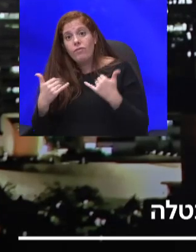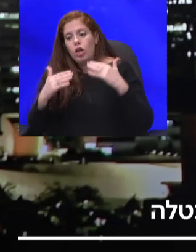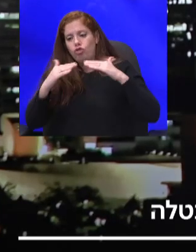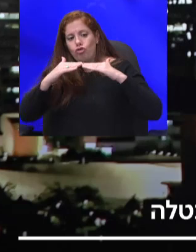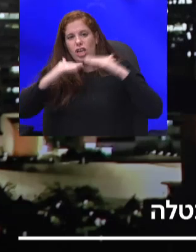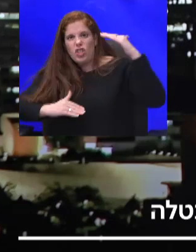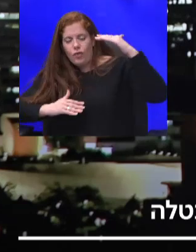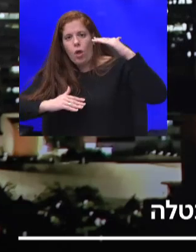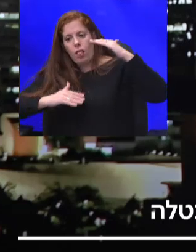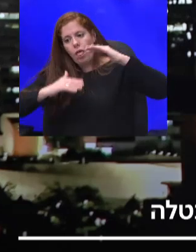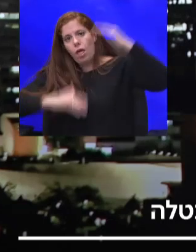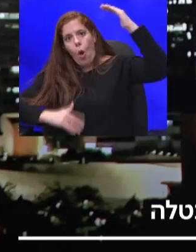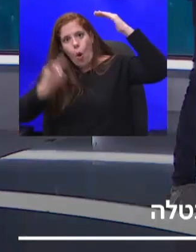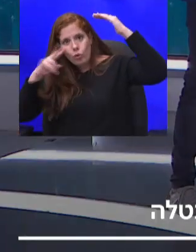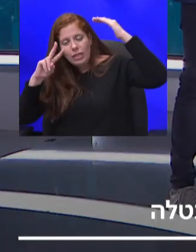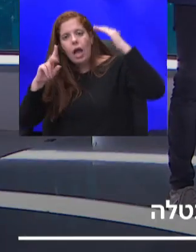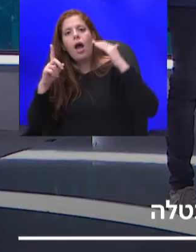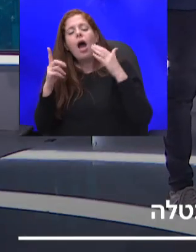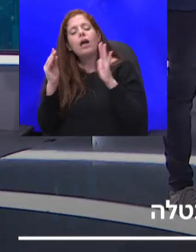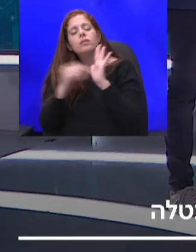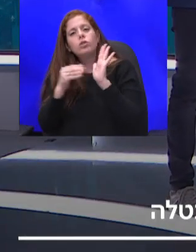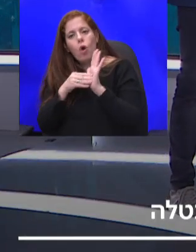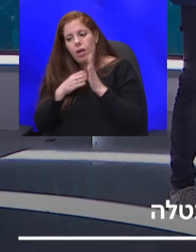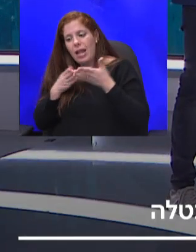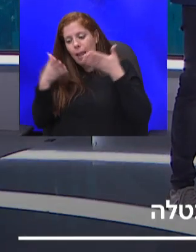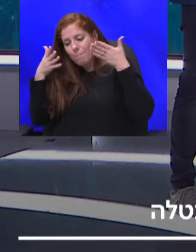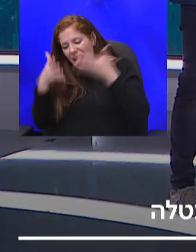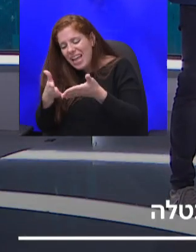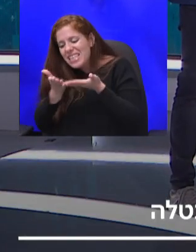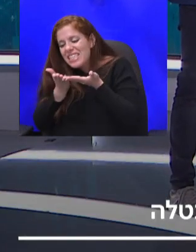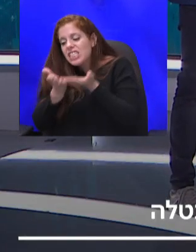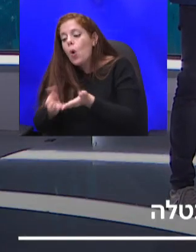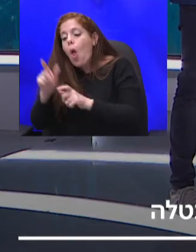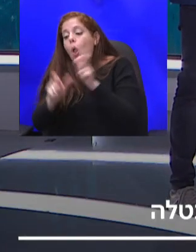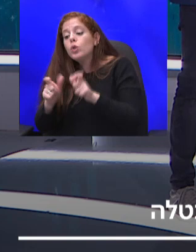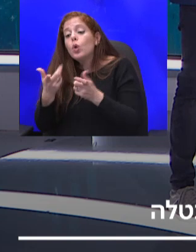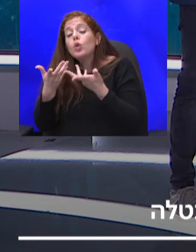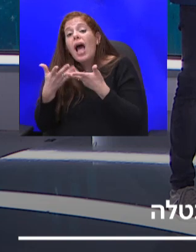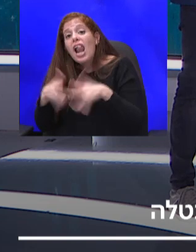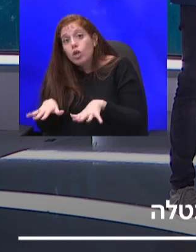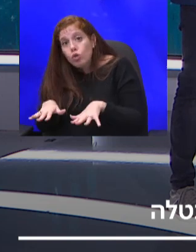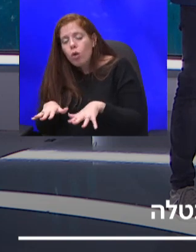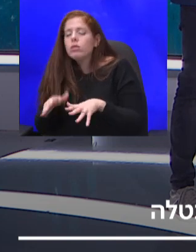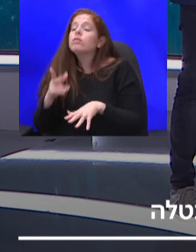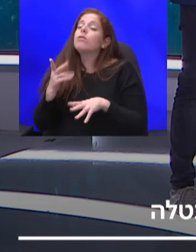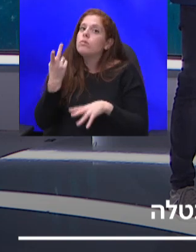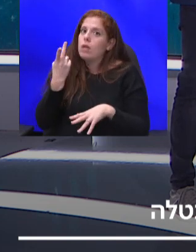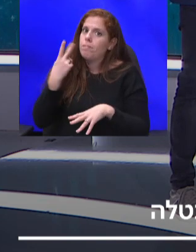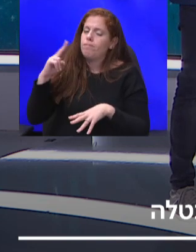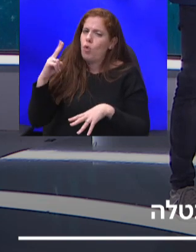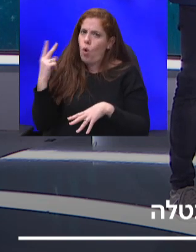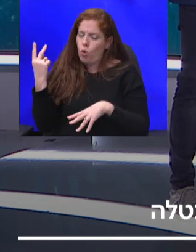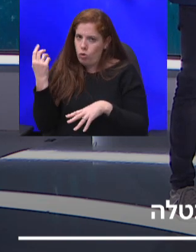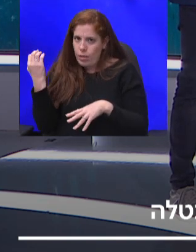את הסיוע באוכלוסיות יותר חלשות, הוא גדול במיוחד, ומאחר ויכול להיות שאנחנו